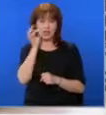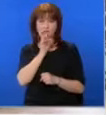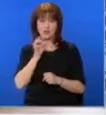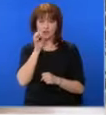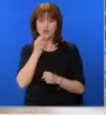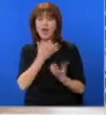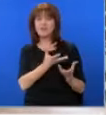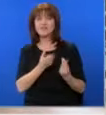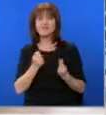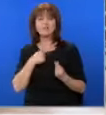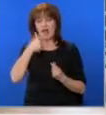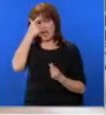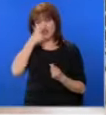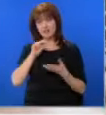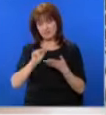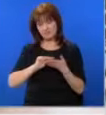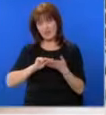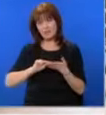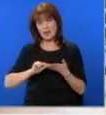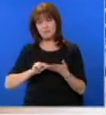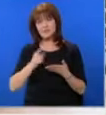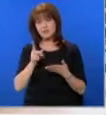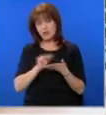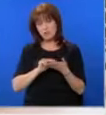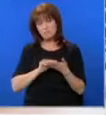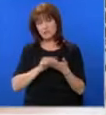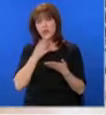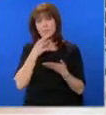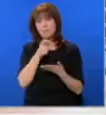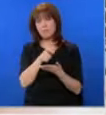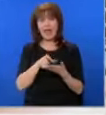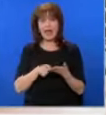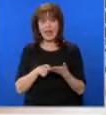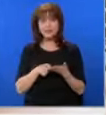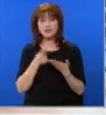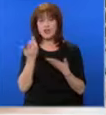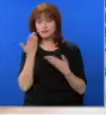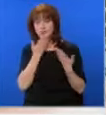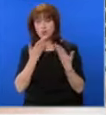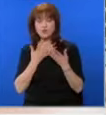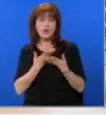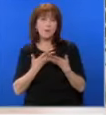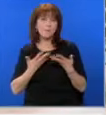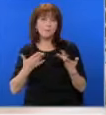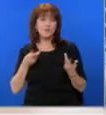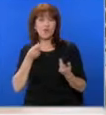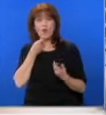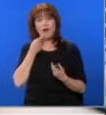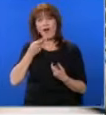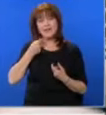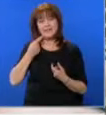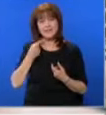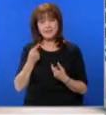лични записки. Тя си е водила бележки, тъй като изучава много езици и знае от дома.